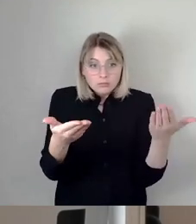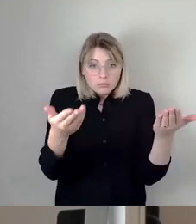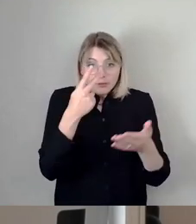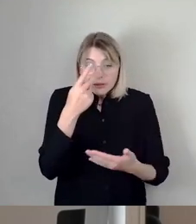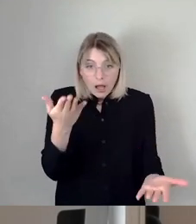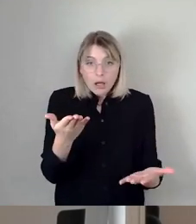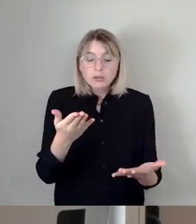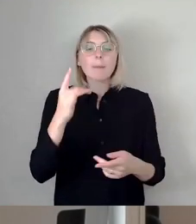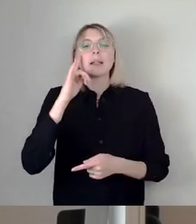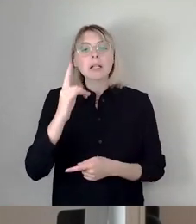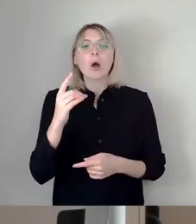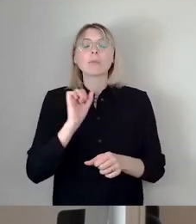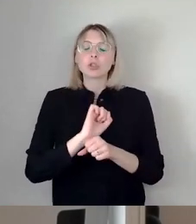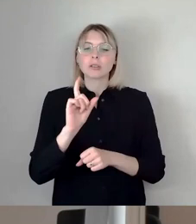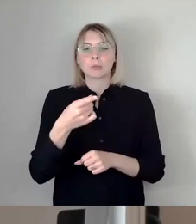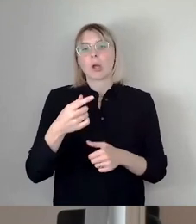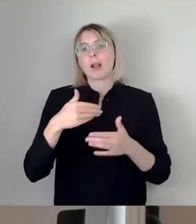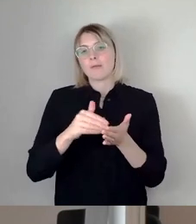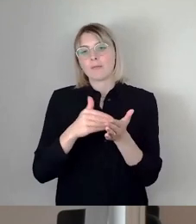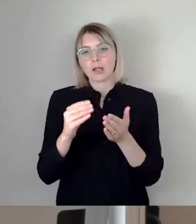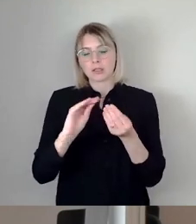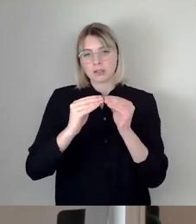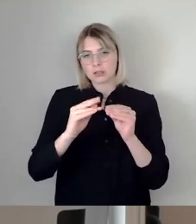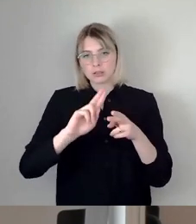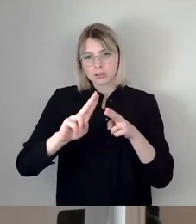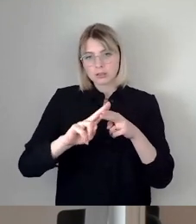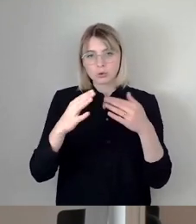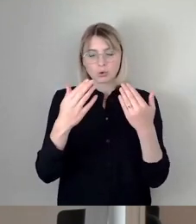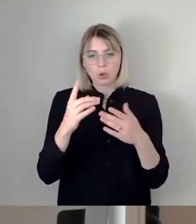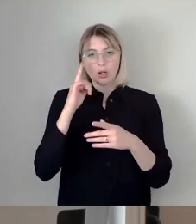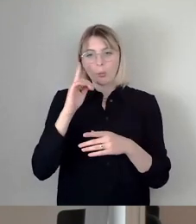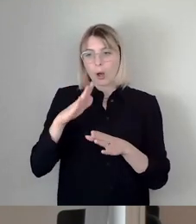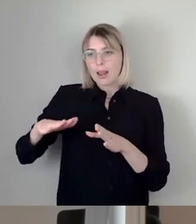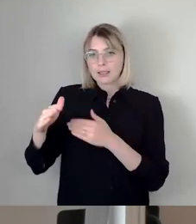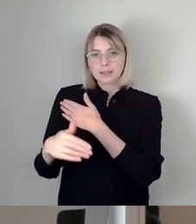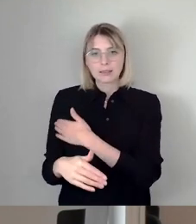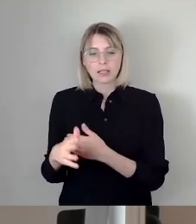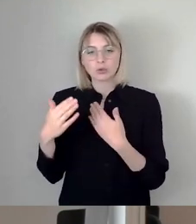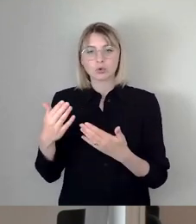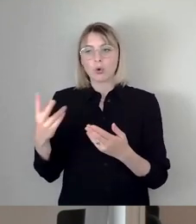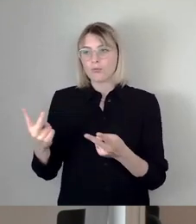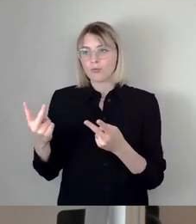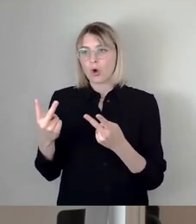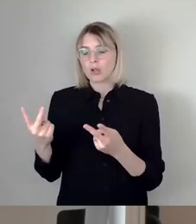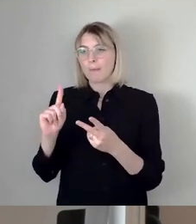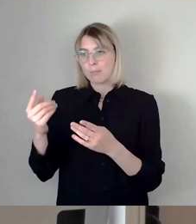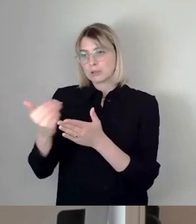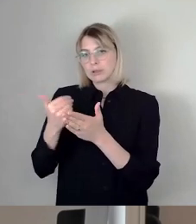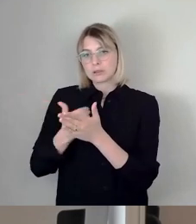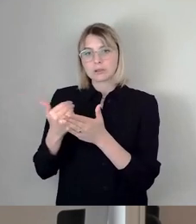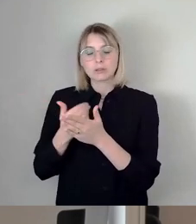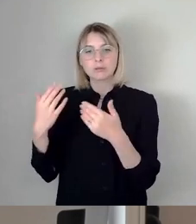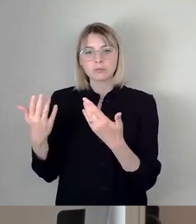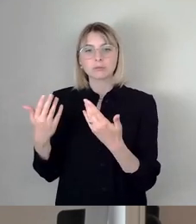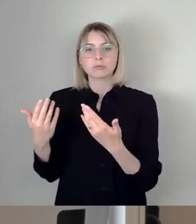weitermachen. Wir werden schauen, dass wir auch von Landesseite entsprechende Förderkulissen wieder einordnen können. Es ist